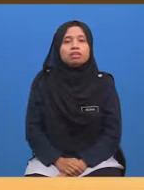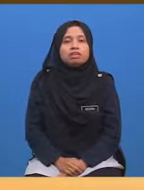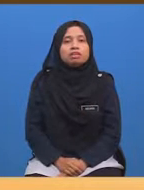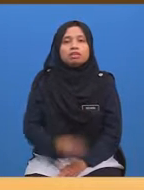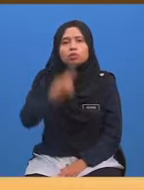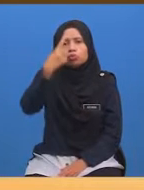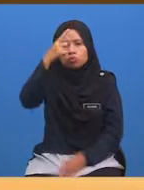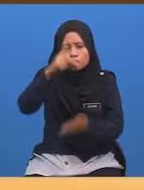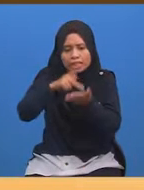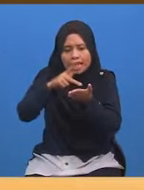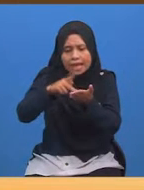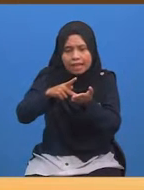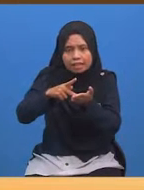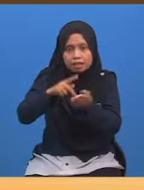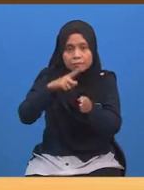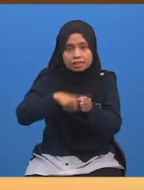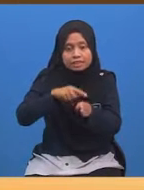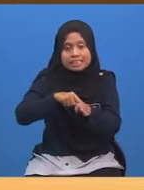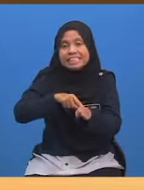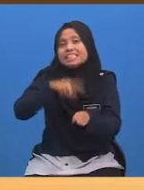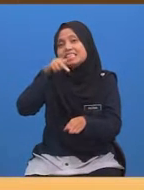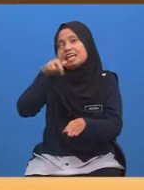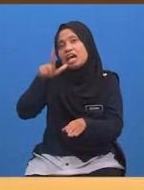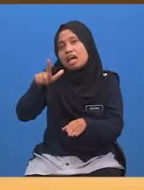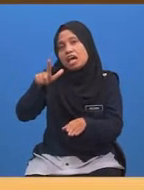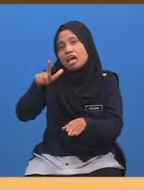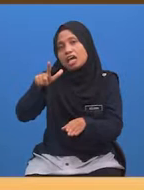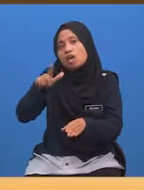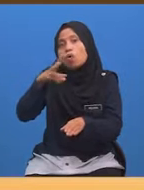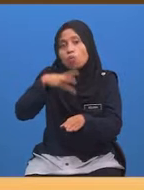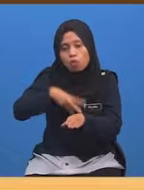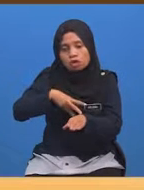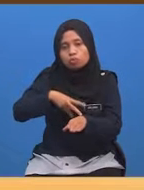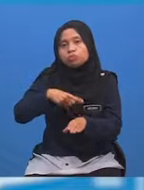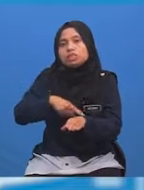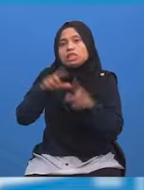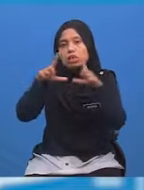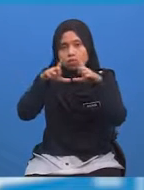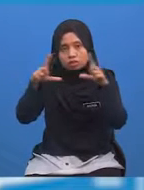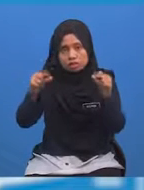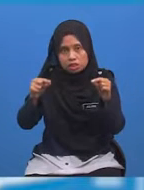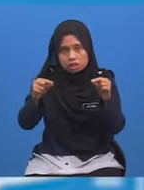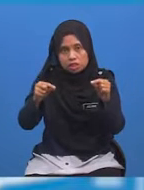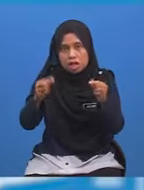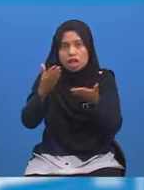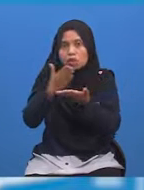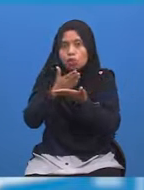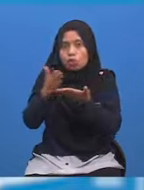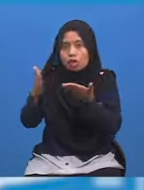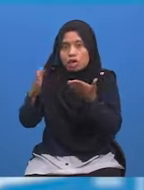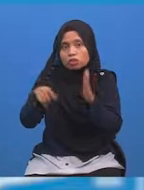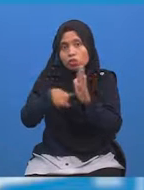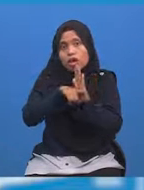Untuk mengira waktu di Kuala Lumpur Waktu di Osaka ditolakkan dengan beza masa